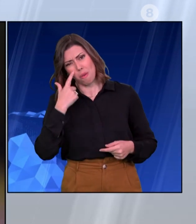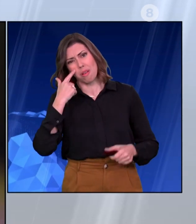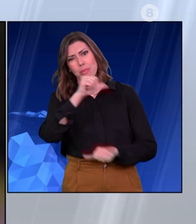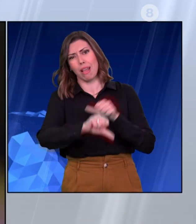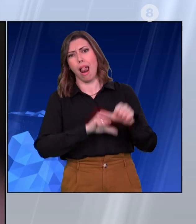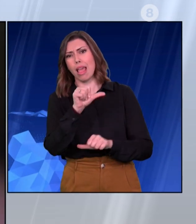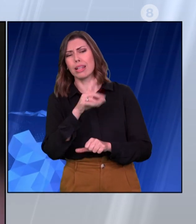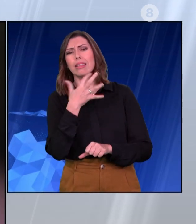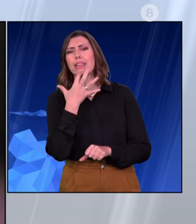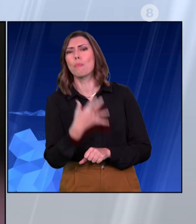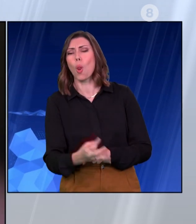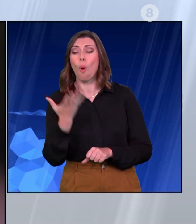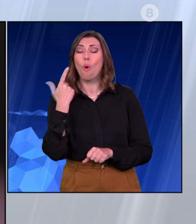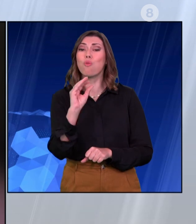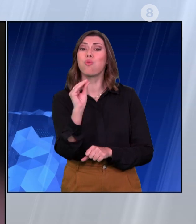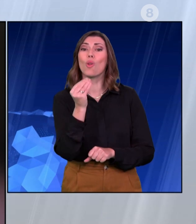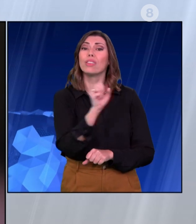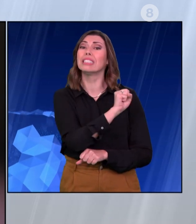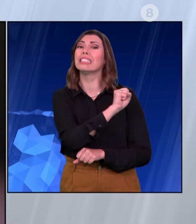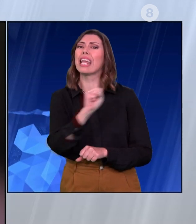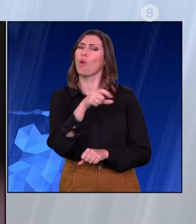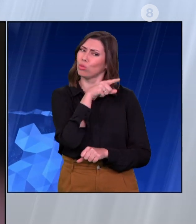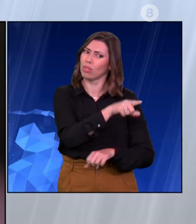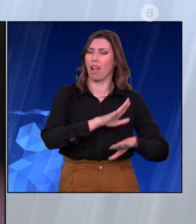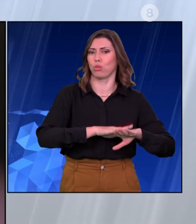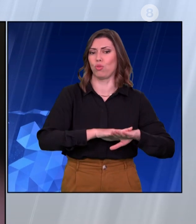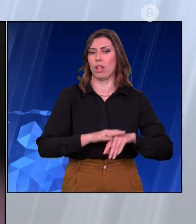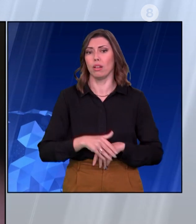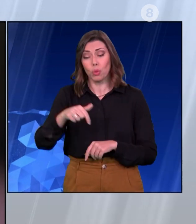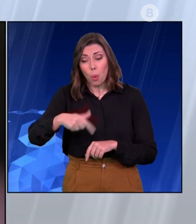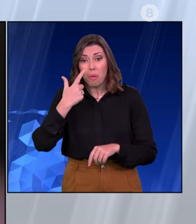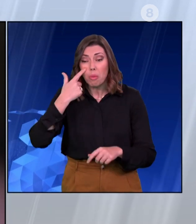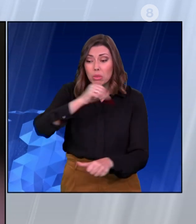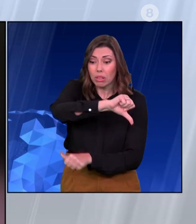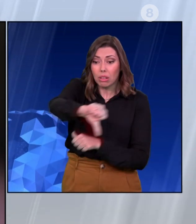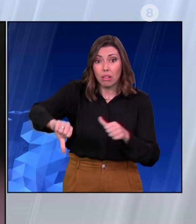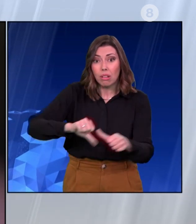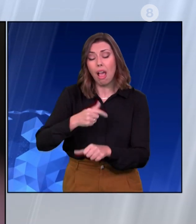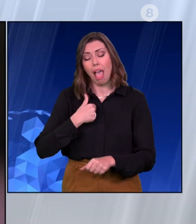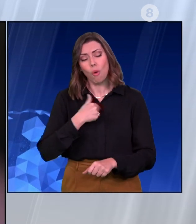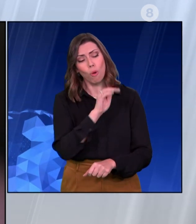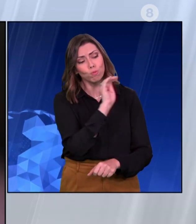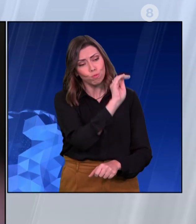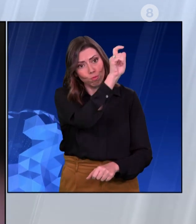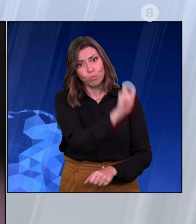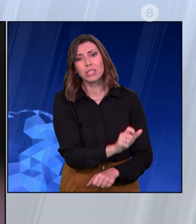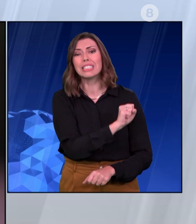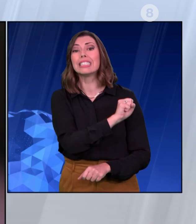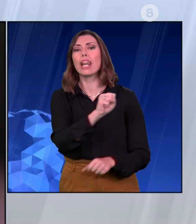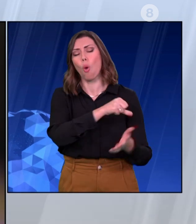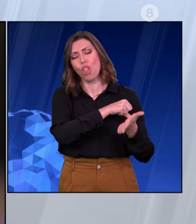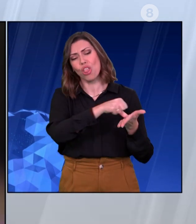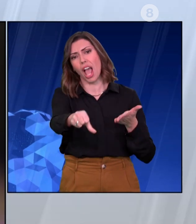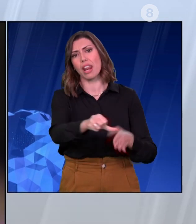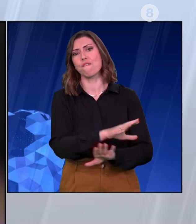αποφάσισε σήμερα να ανακατέψει την τράπουλα των στελεχών του, τον καλό να διαγράψει τον κύριο Συρίγω από την κοινοβουλευτική του ομάδα.